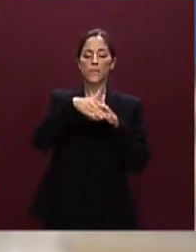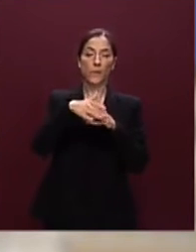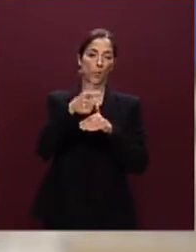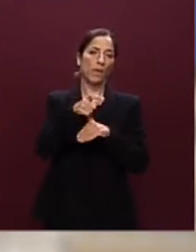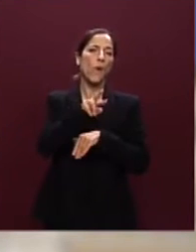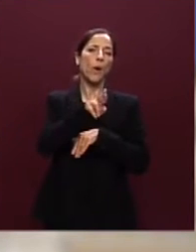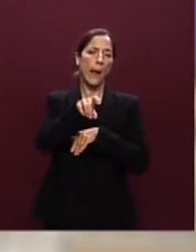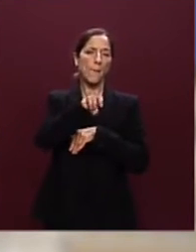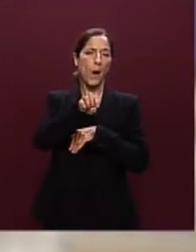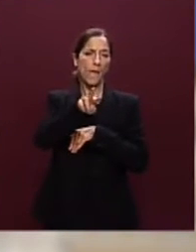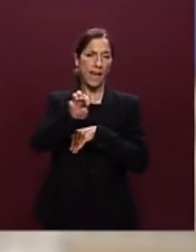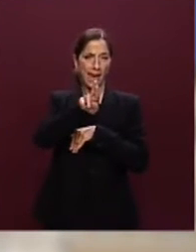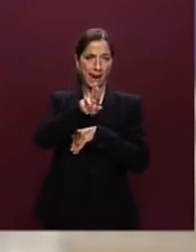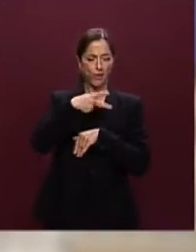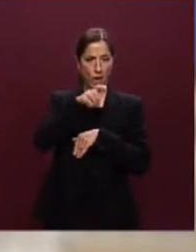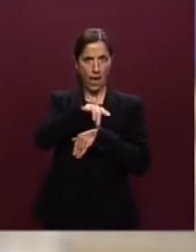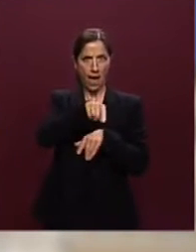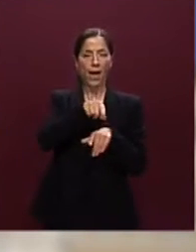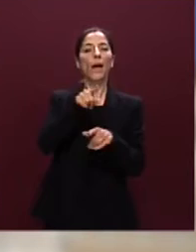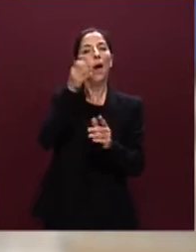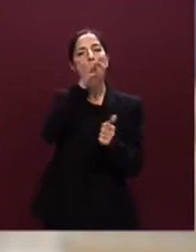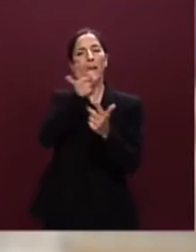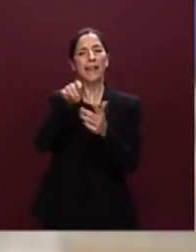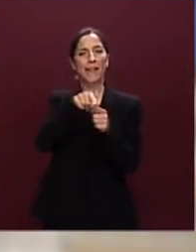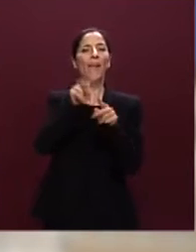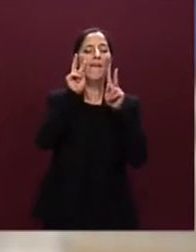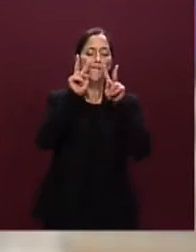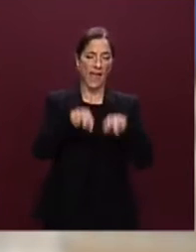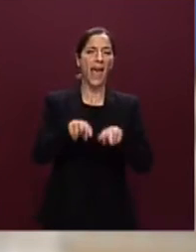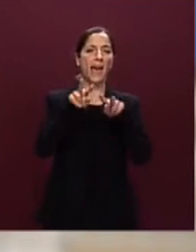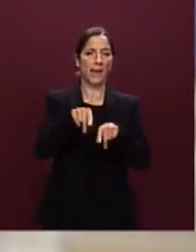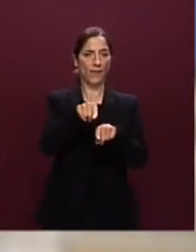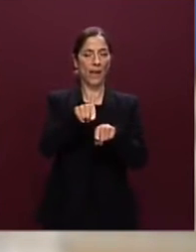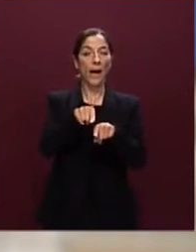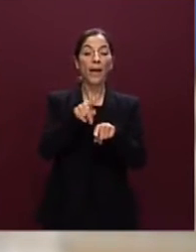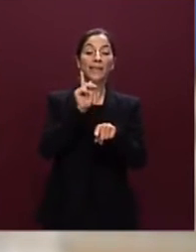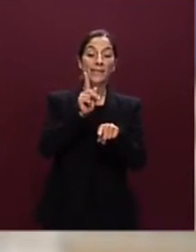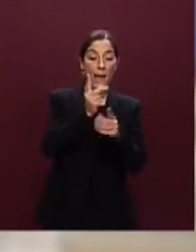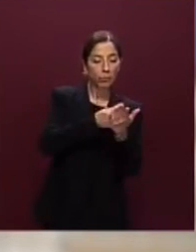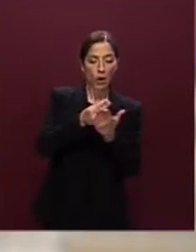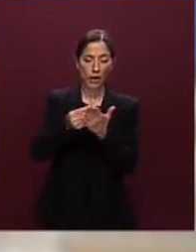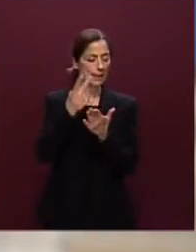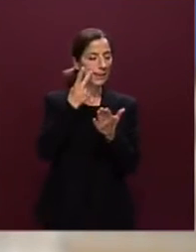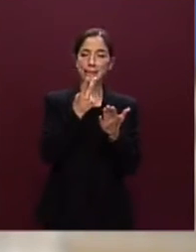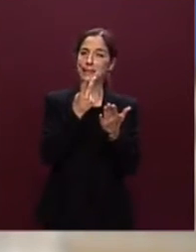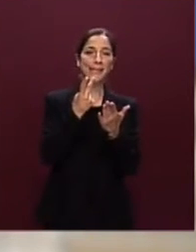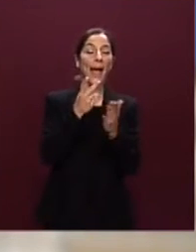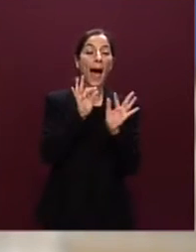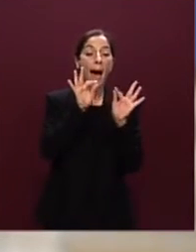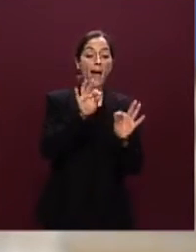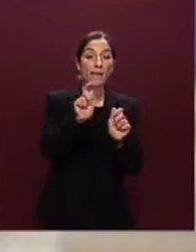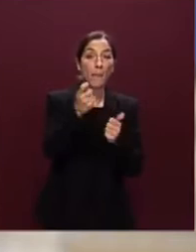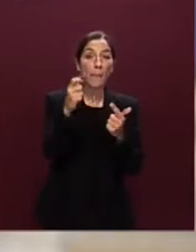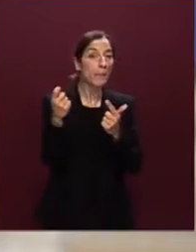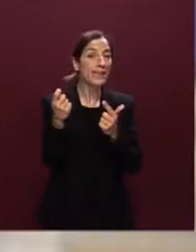dei progetti non spendibili che non possono concludere il loro iter a giugno del